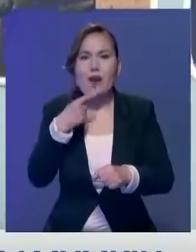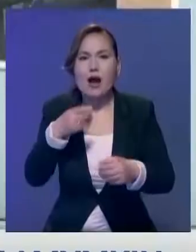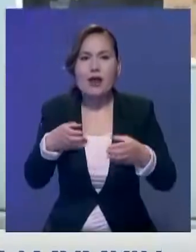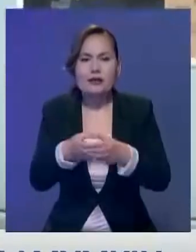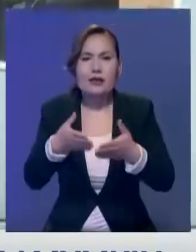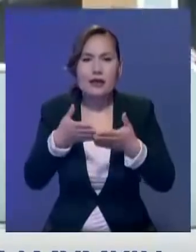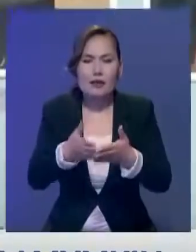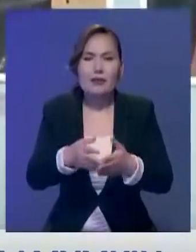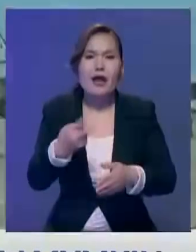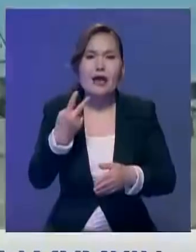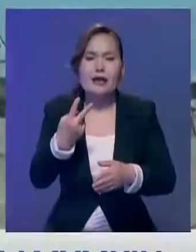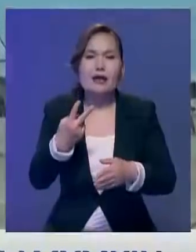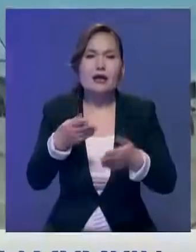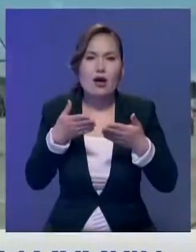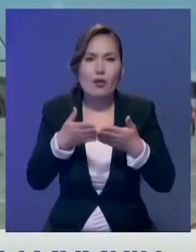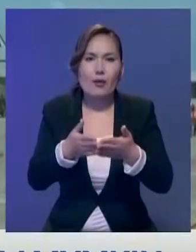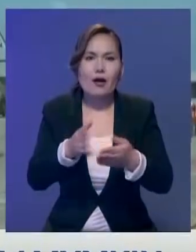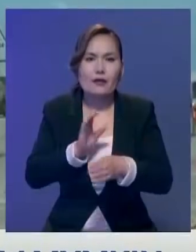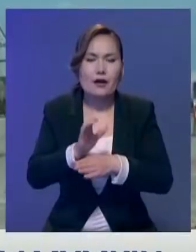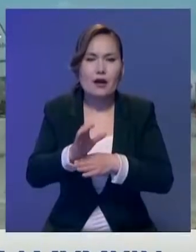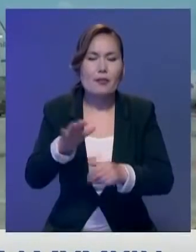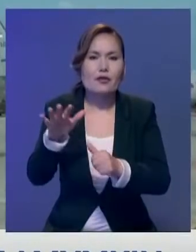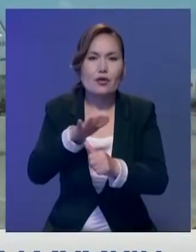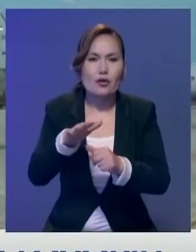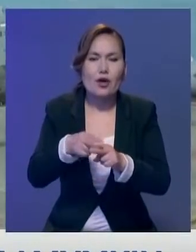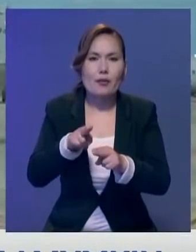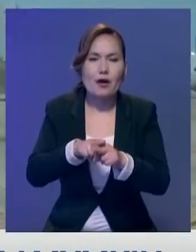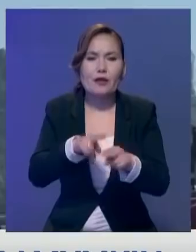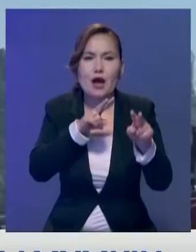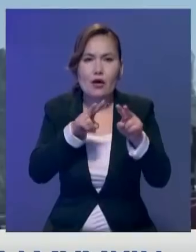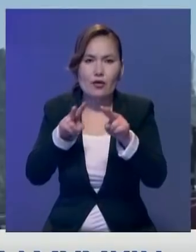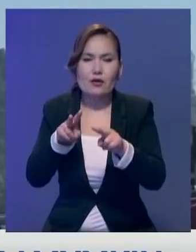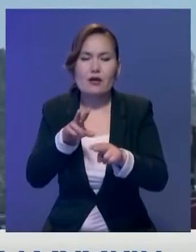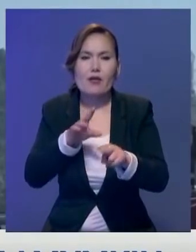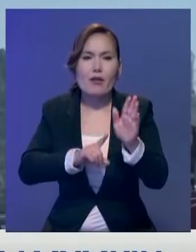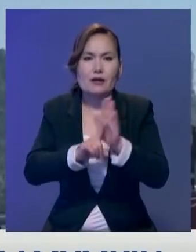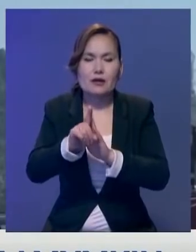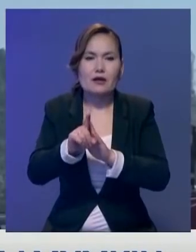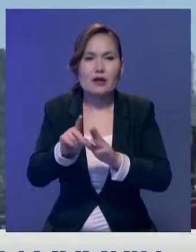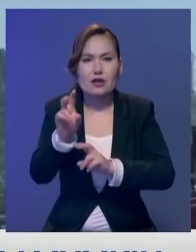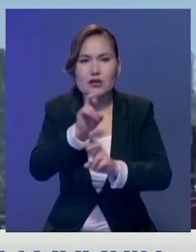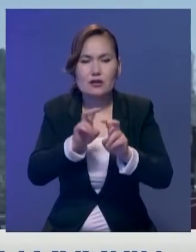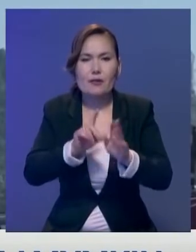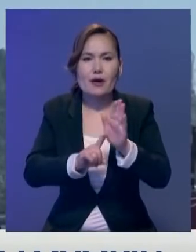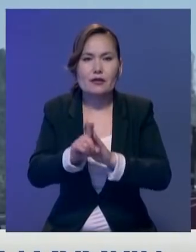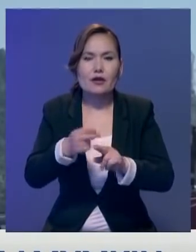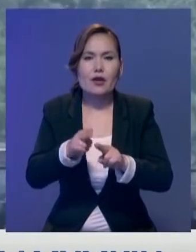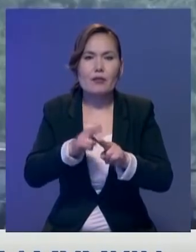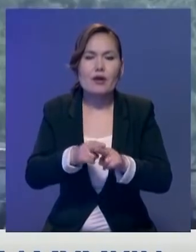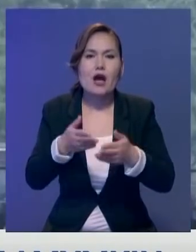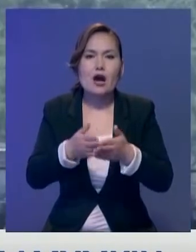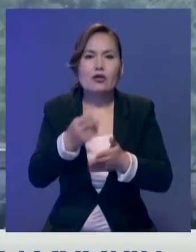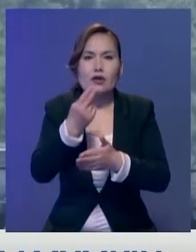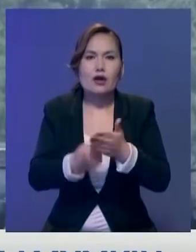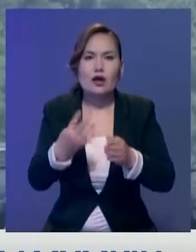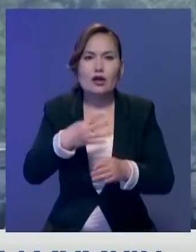кеме 2 сүнгі ғыр қайық және бірнеше түкішақпен ұшақ тартылғанын айтат. Жоғалған сүнгі ғыр 44 жыл бұрын